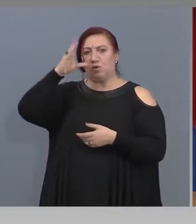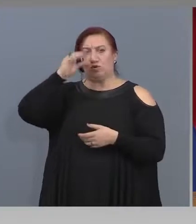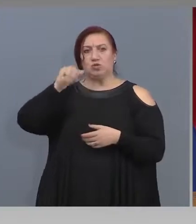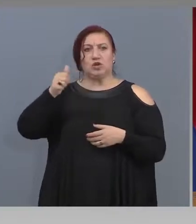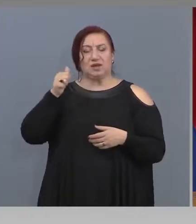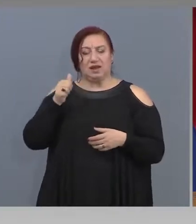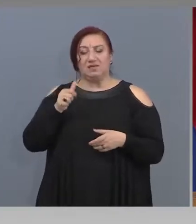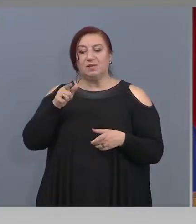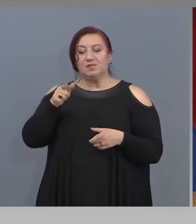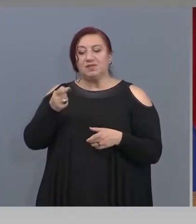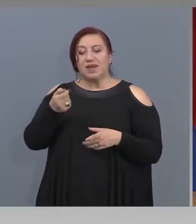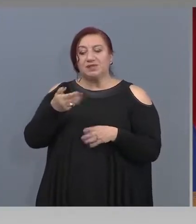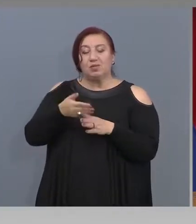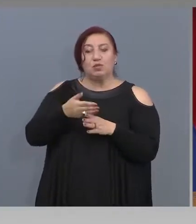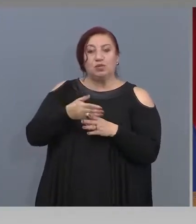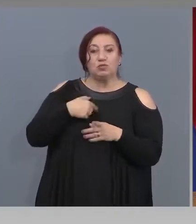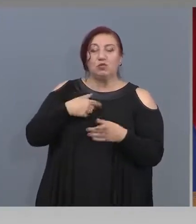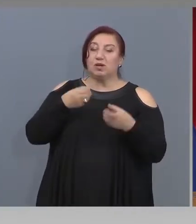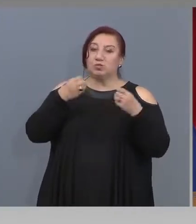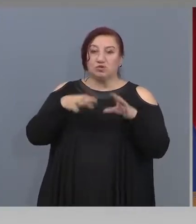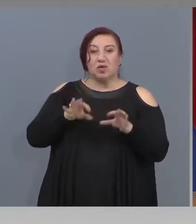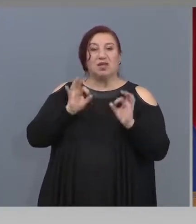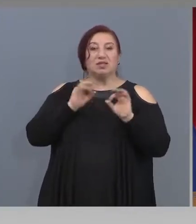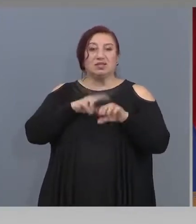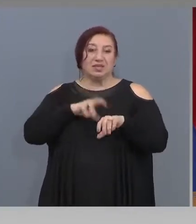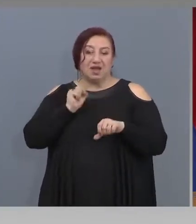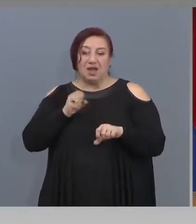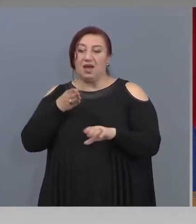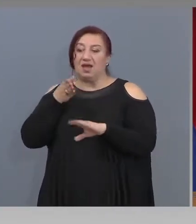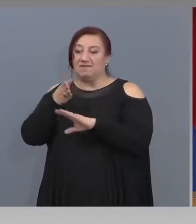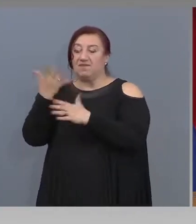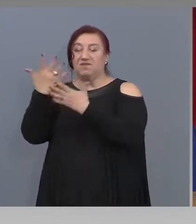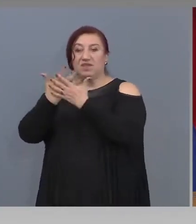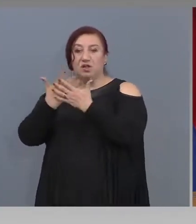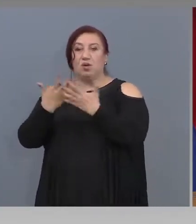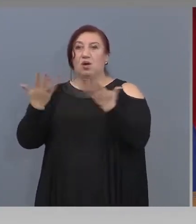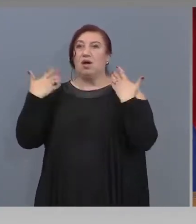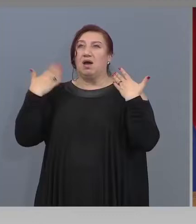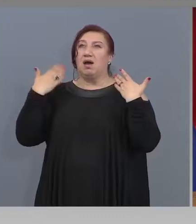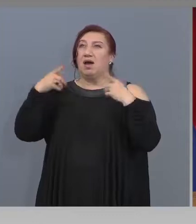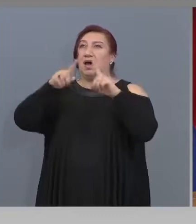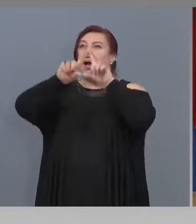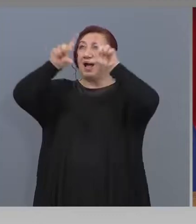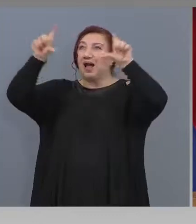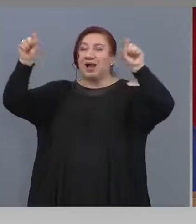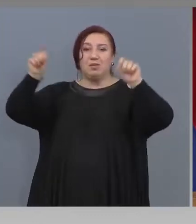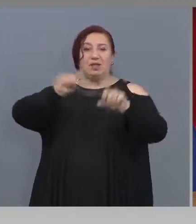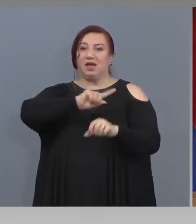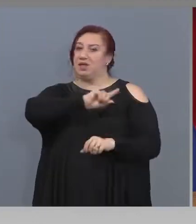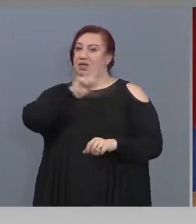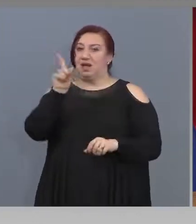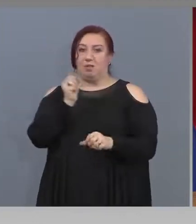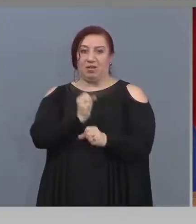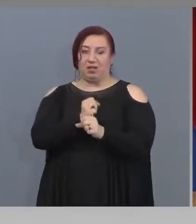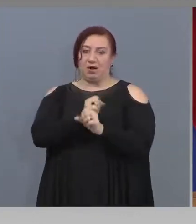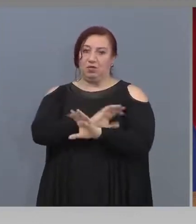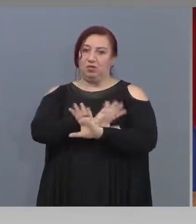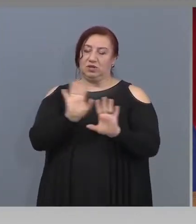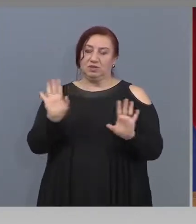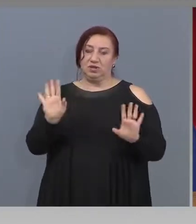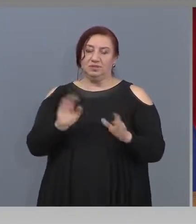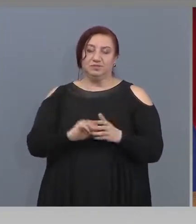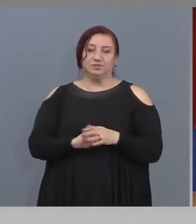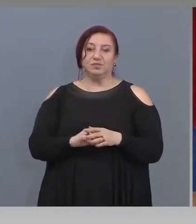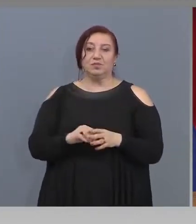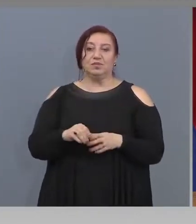На този детал сме го изпуснали. Да, климатизацията не трябва да работи поне на този първи етап. Благодаря. Господин